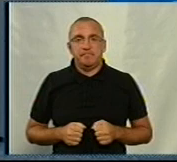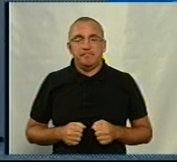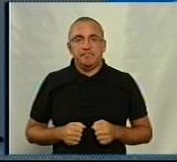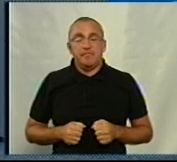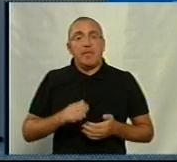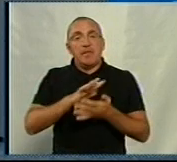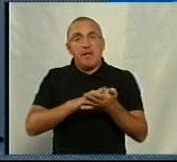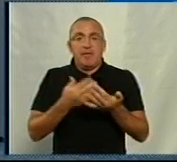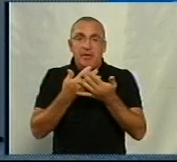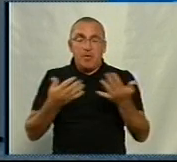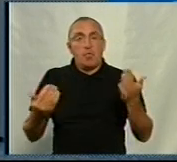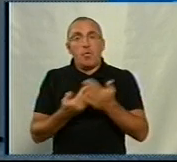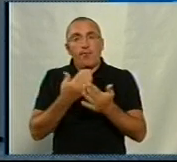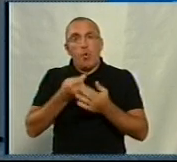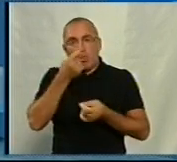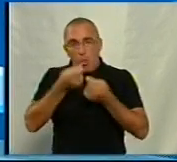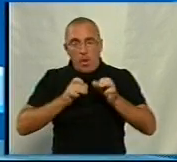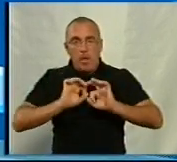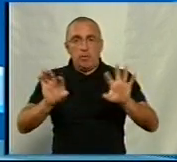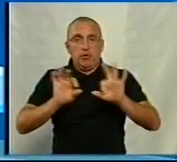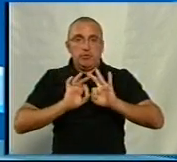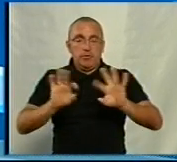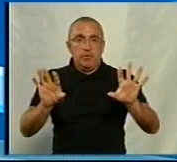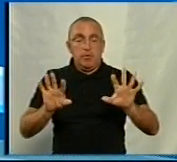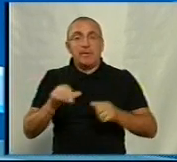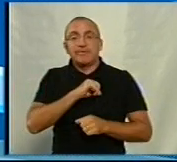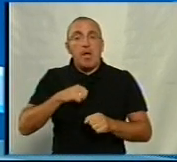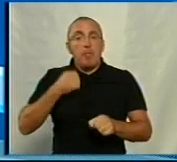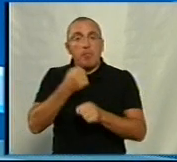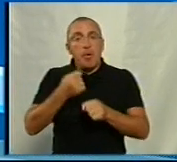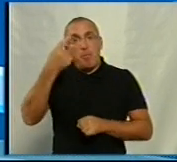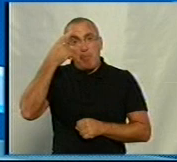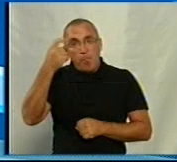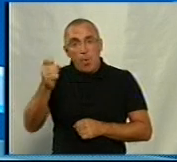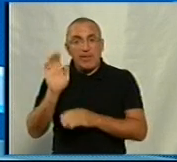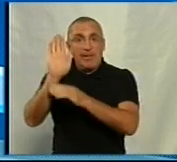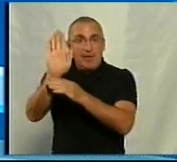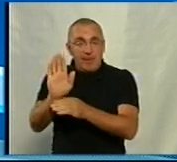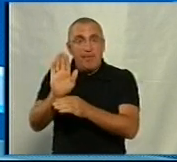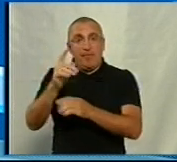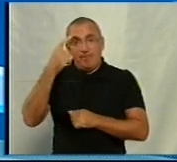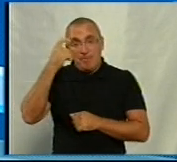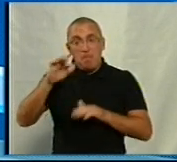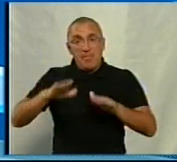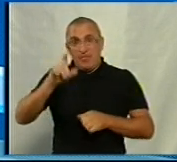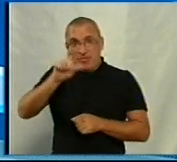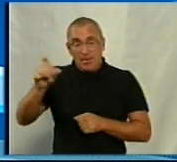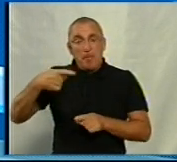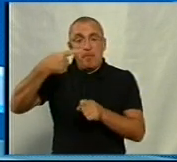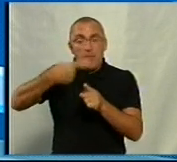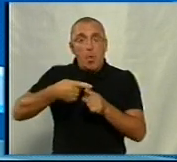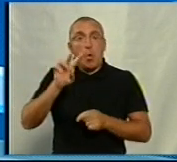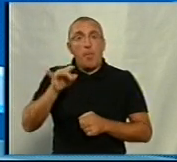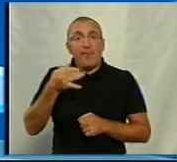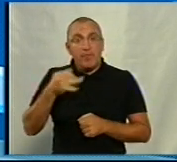Далі про ці та інші новини докладніше. Саморобні попереджувальні таблички встановили місцеві жителі на перехресті в